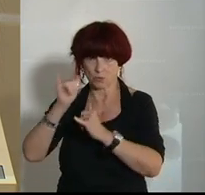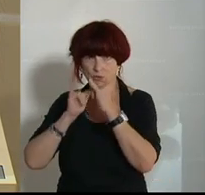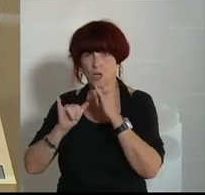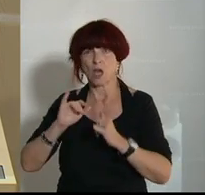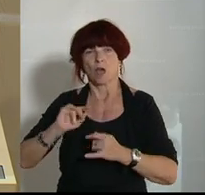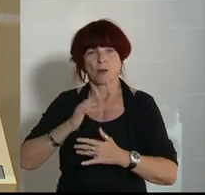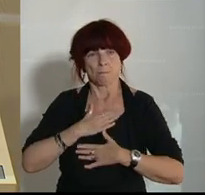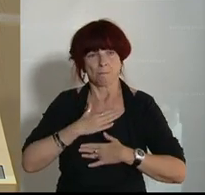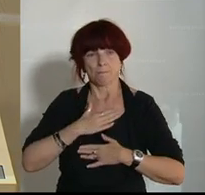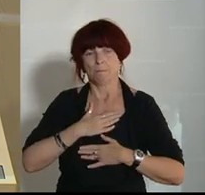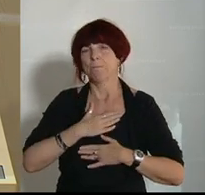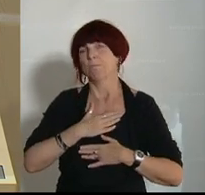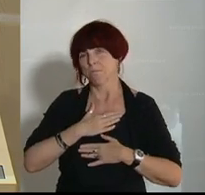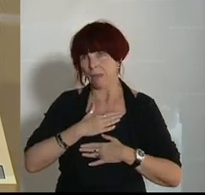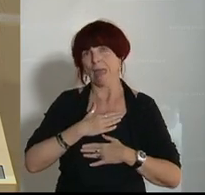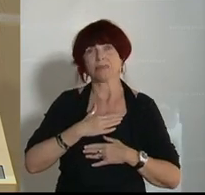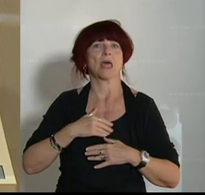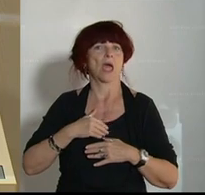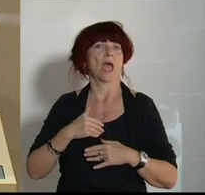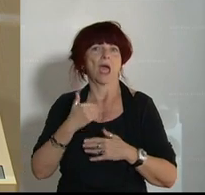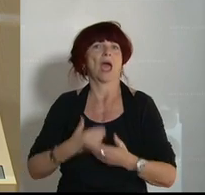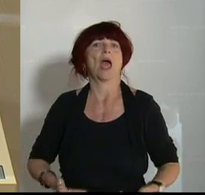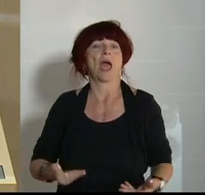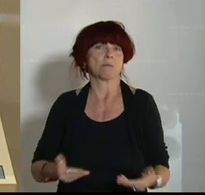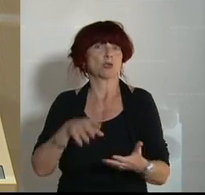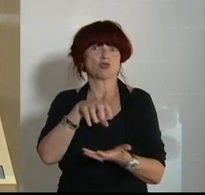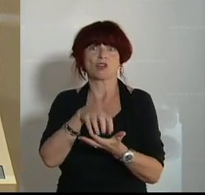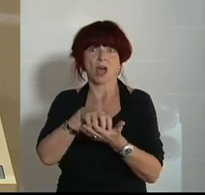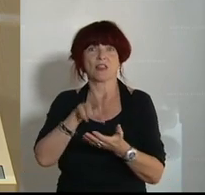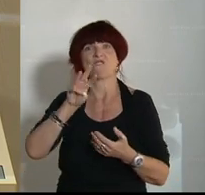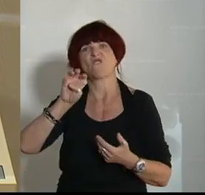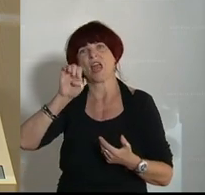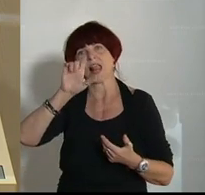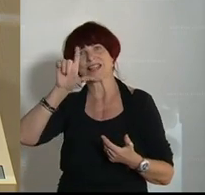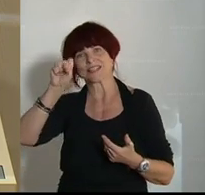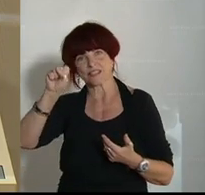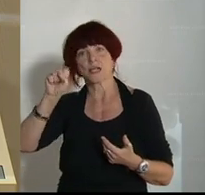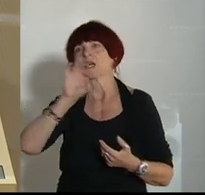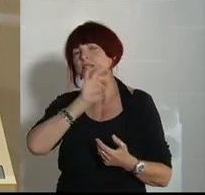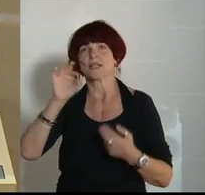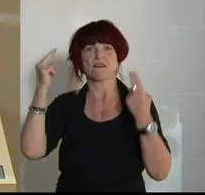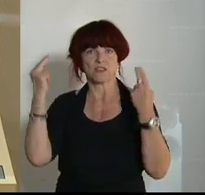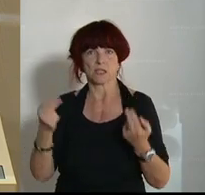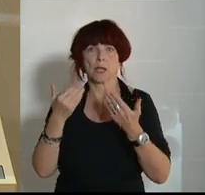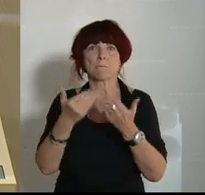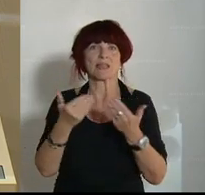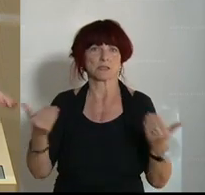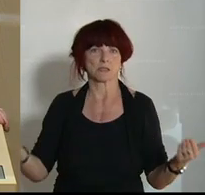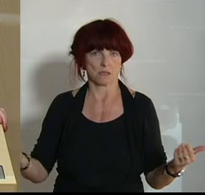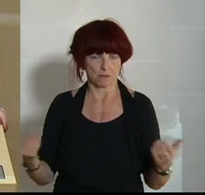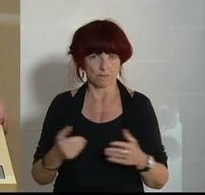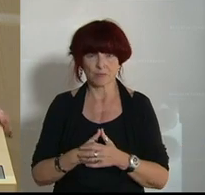meine Heimatstadt, für die Messe Stadt Wels, ein sehr wesentlicher Wirtschaftsfaktor. Die Messen beschäftigen neben vielen eigenen